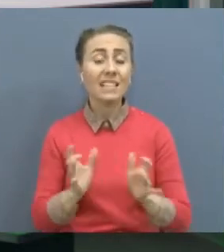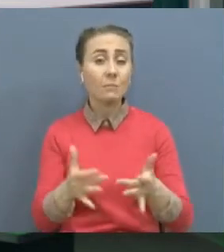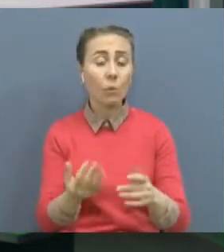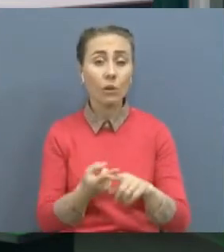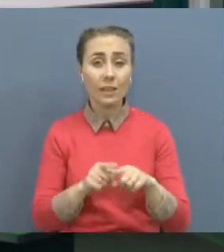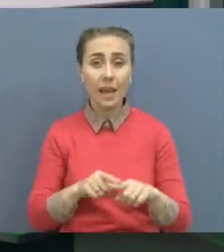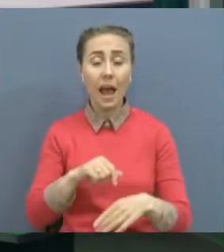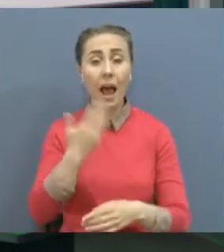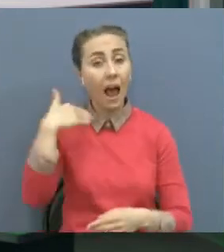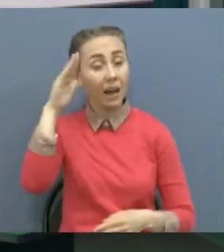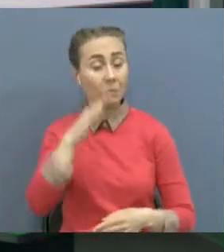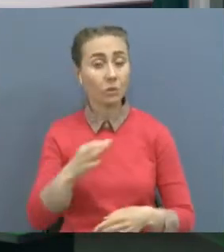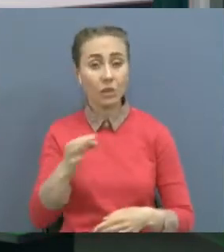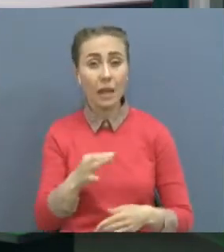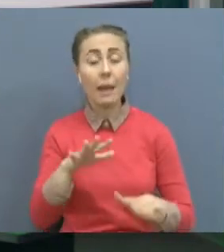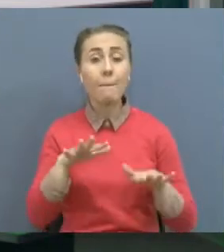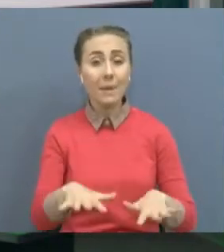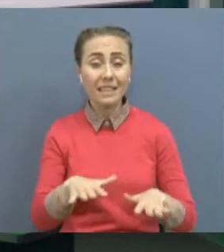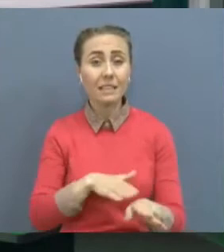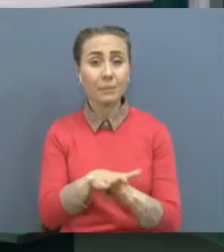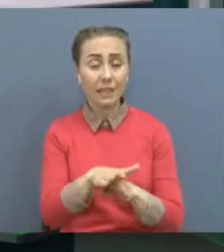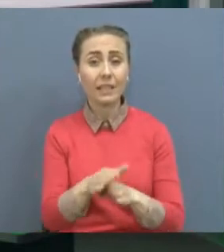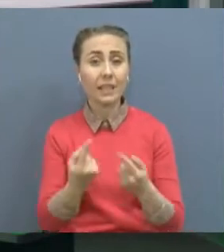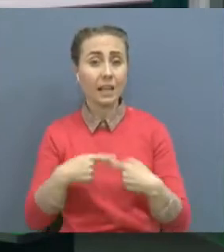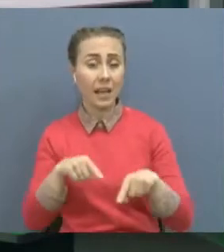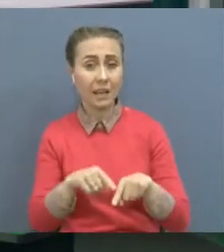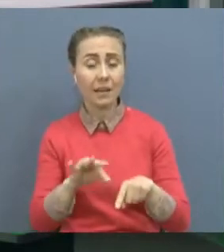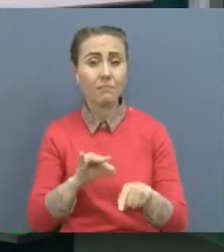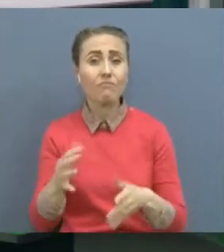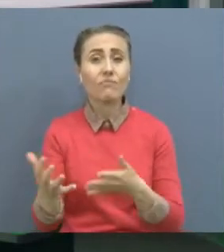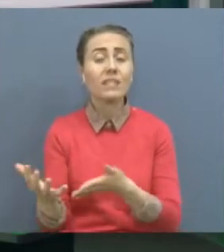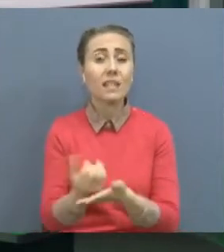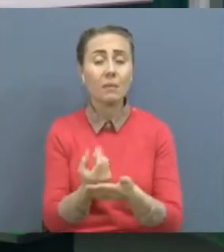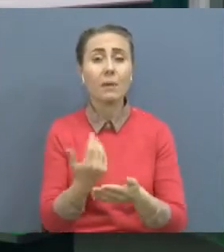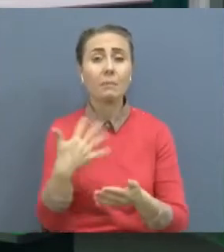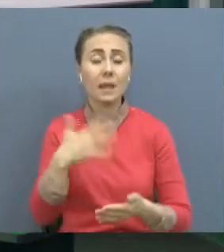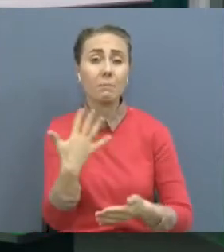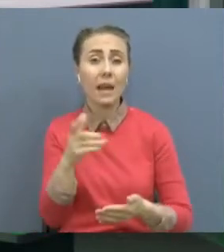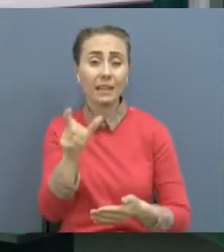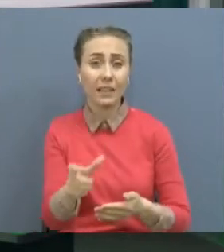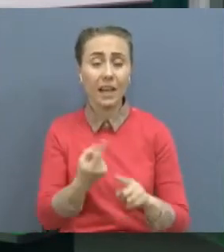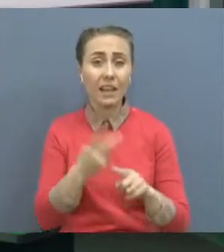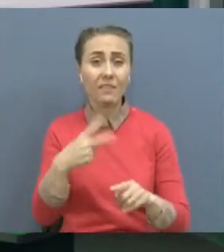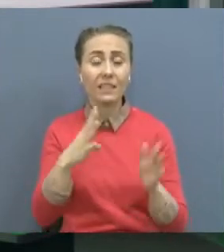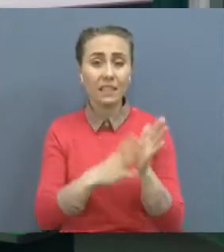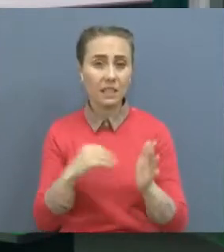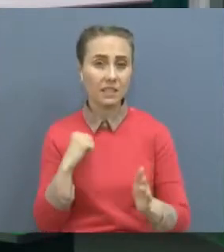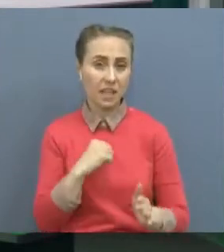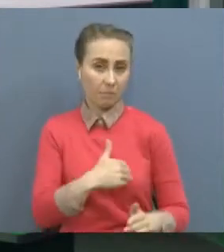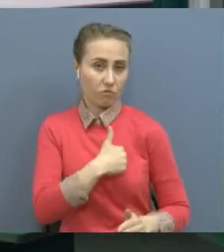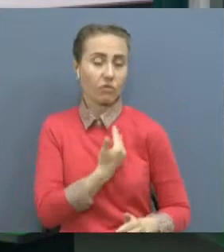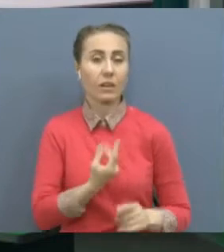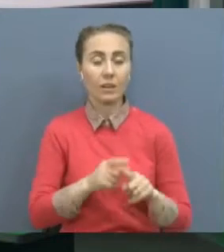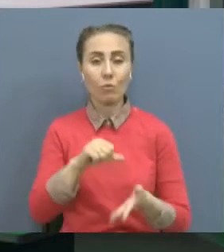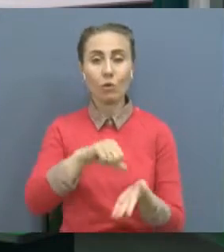татқырушы бейлік Ақмылы облысы бойынша 55 азаматты болыске жұмылдырды. Олардың жерма тоғызы өз ерікмен арнайы жиынға қатсуға